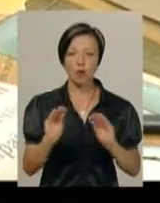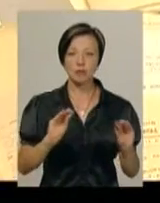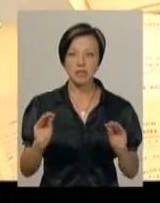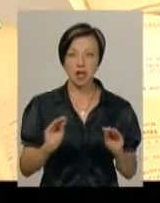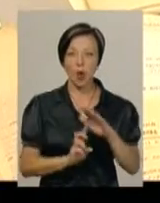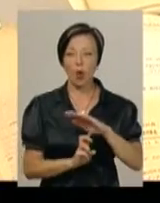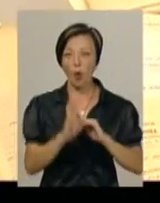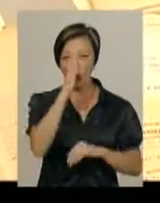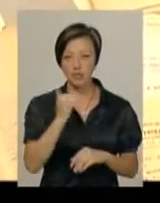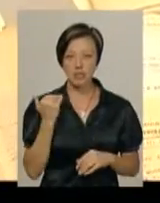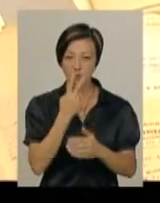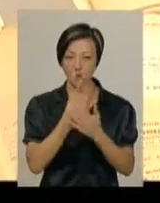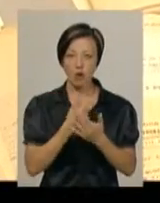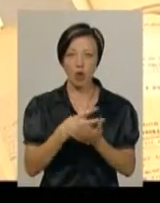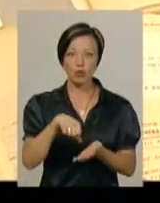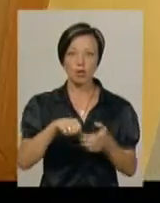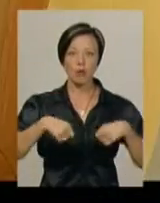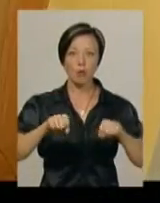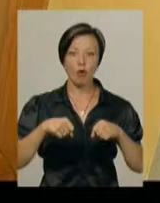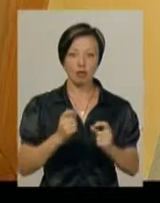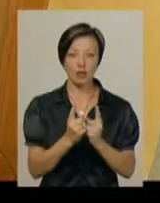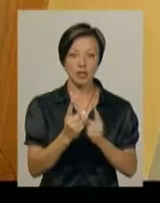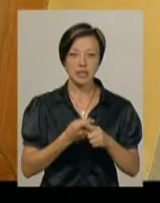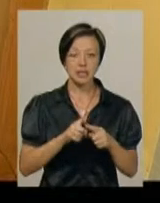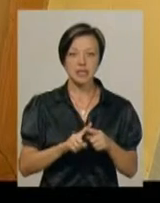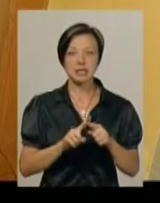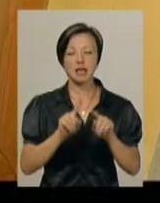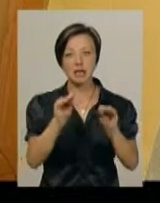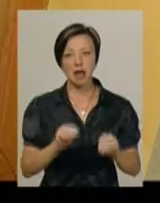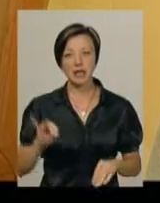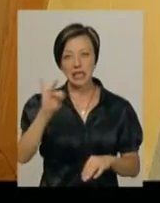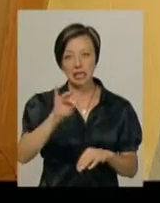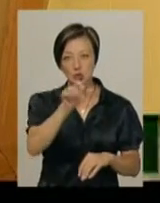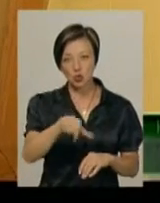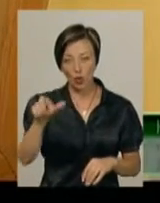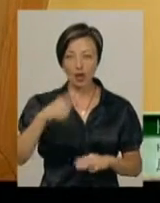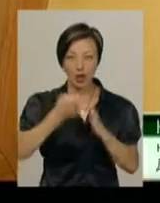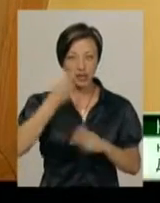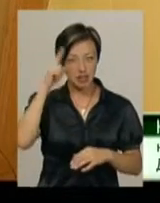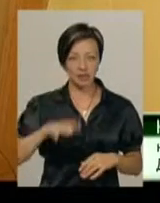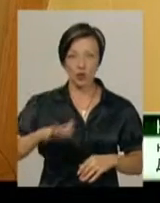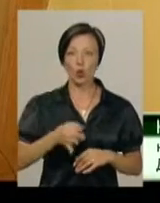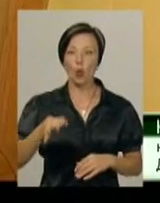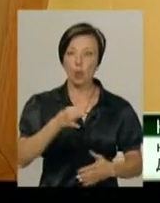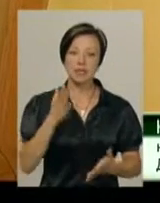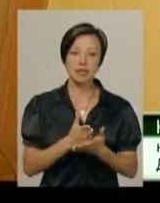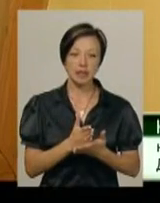аби її могли побачити і учасники мотопробігу. За даними істориків, краєзнавців на території області,